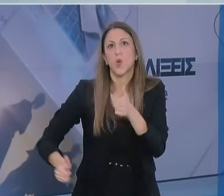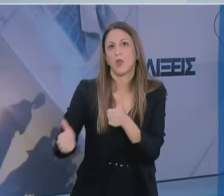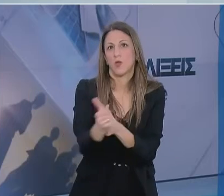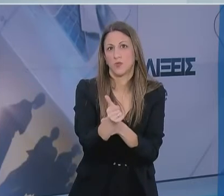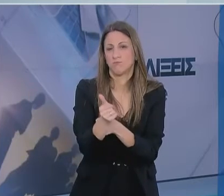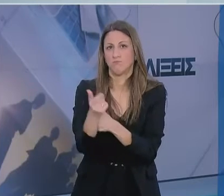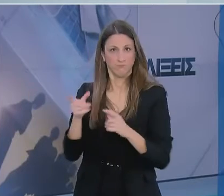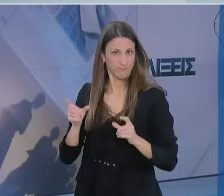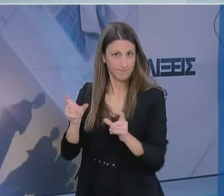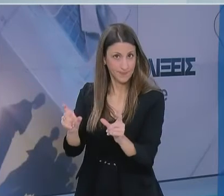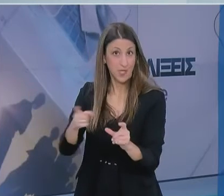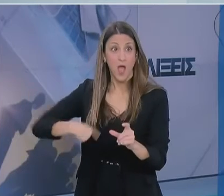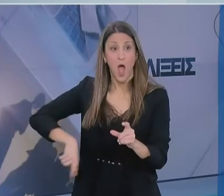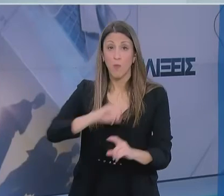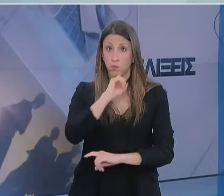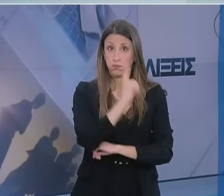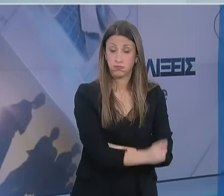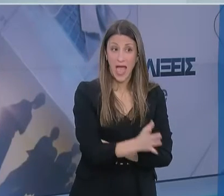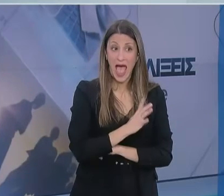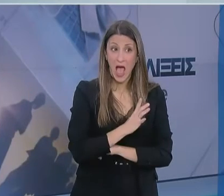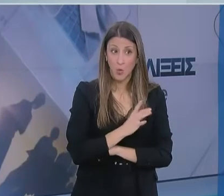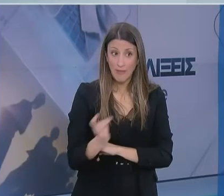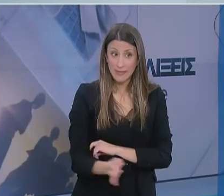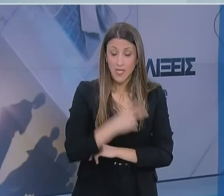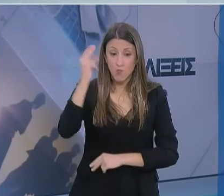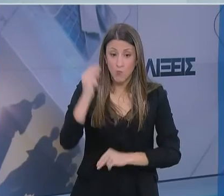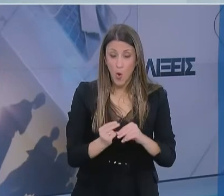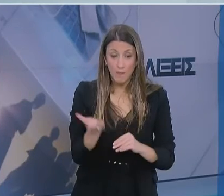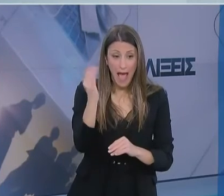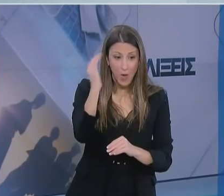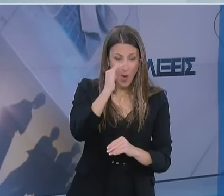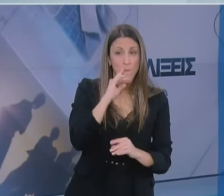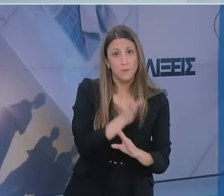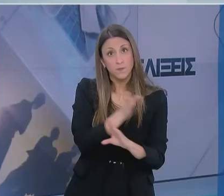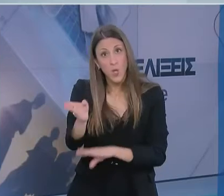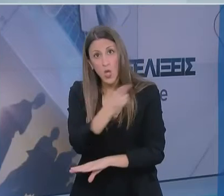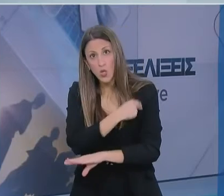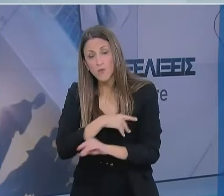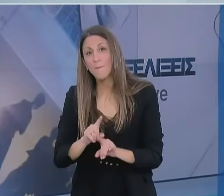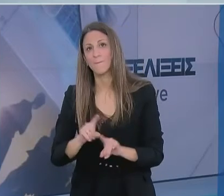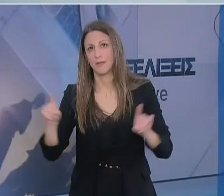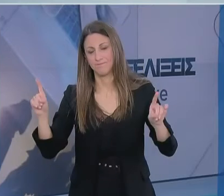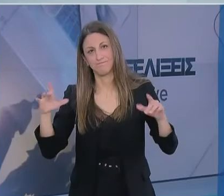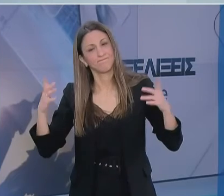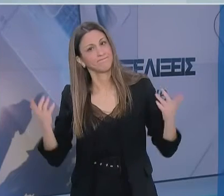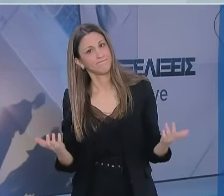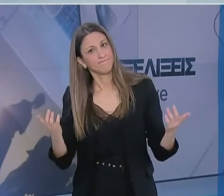προς τους πολίτες να μην προσέρχονται άσκοπα στα νοσοκομεία και σε άλλες δομές υγείας. Σας προβληματίζει το ενδεχόμενο μήπως μετά